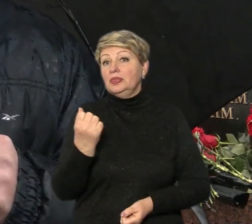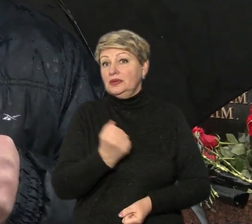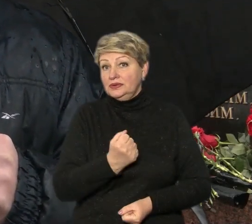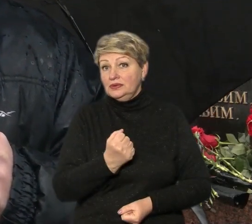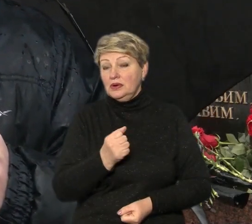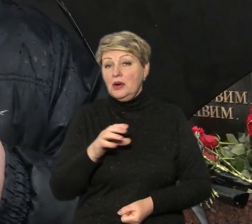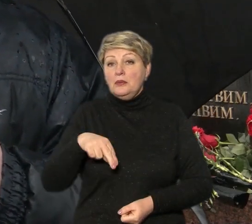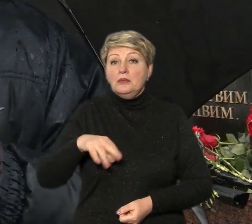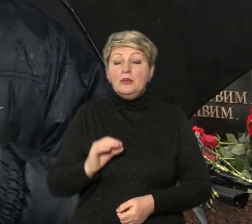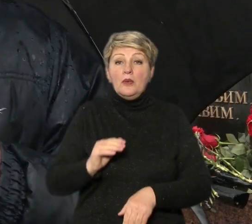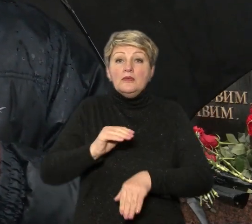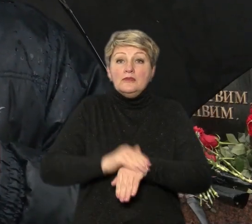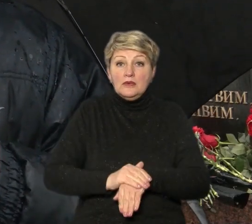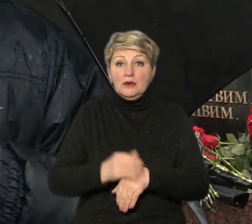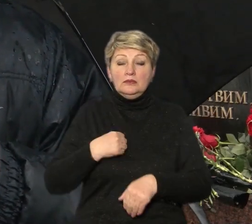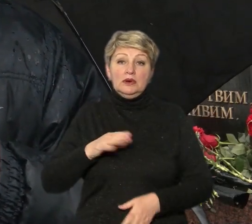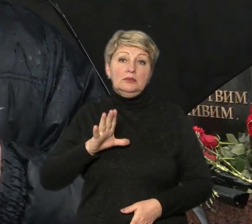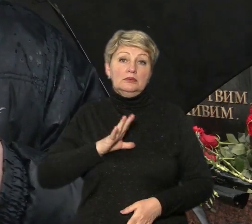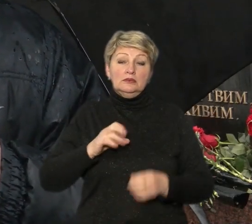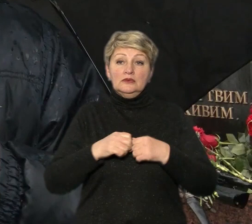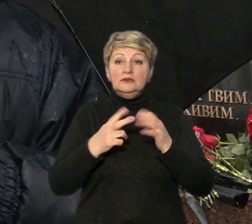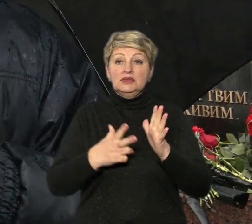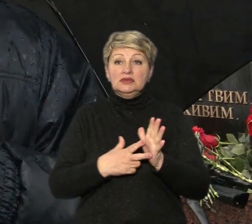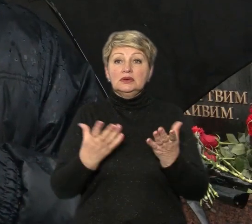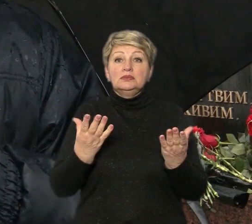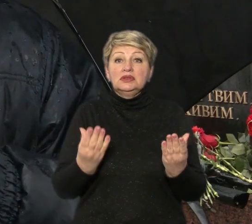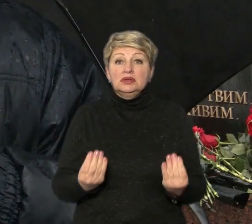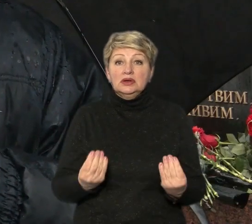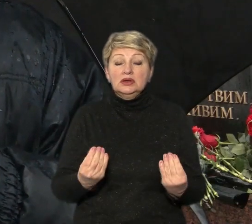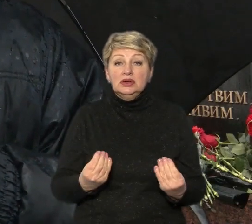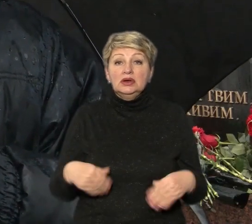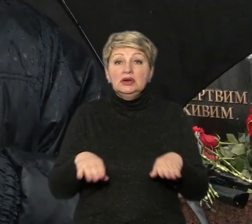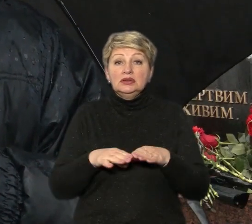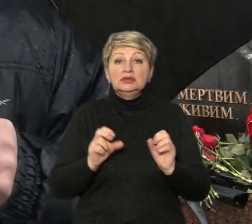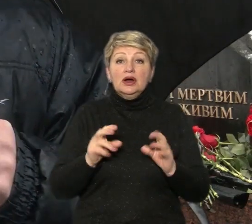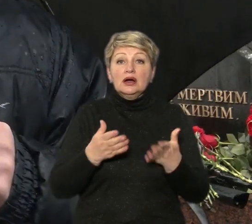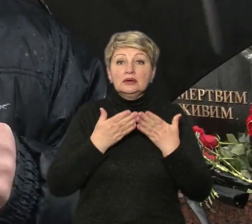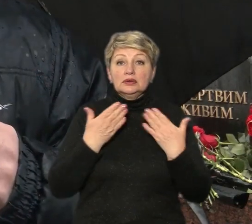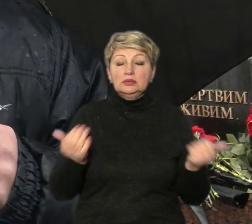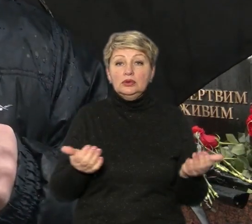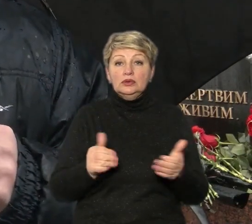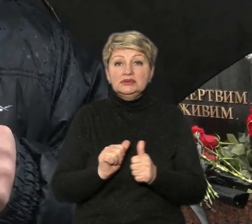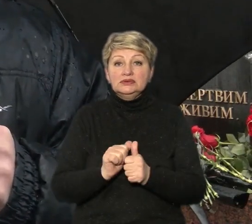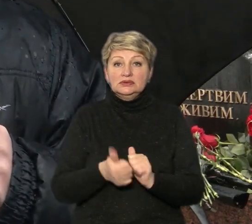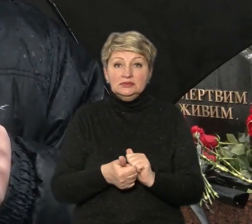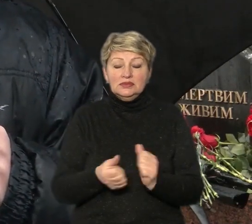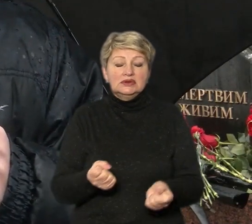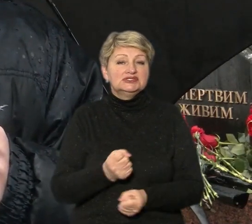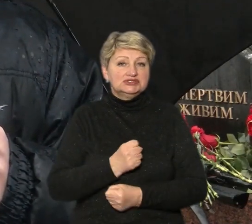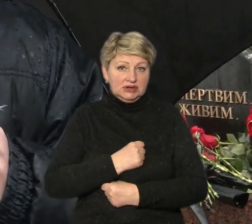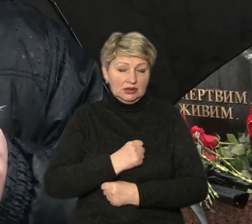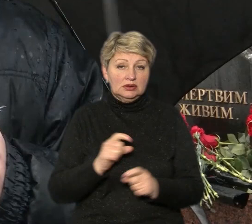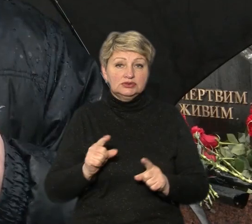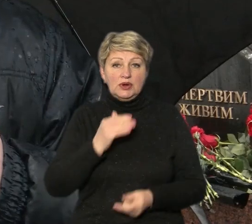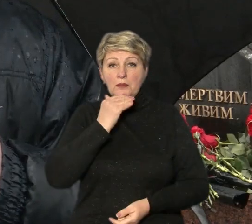насправді ми побули 18 днів, так як у нас не було заміни. Жалко, що багато